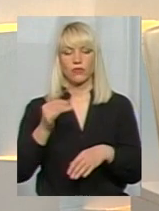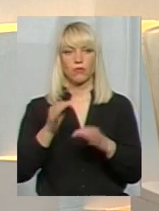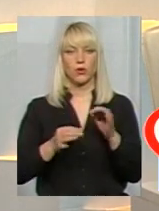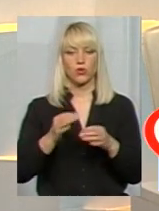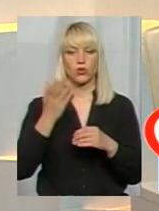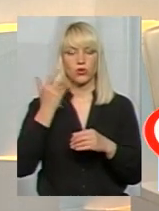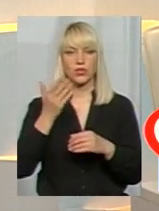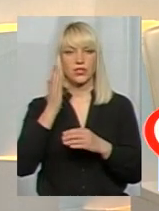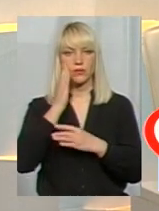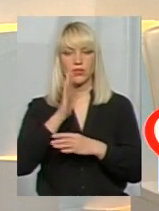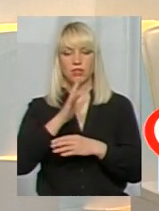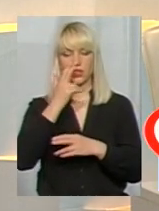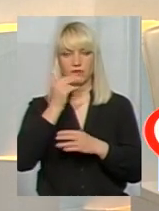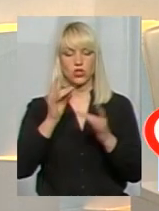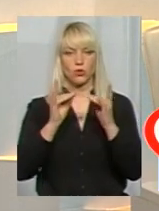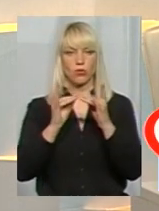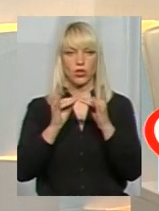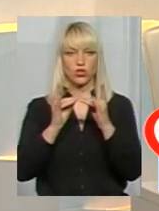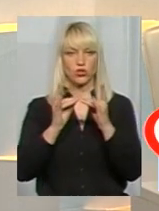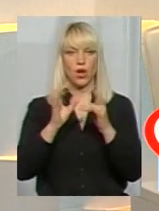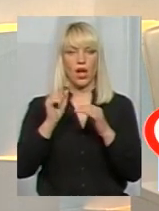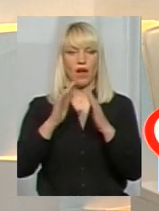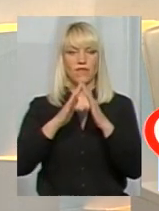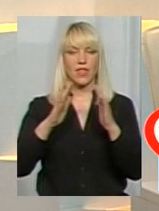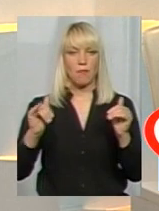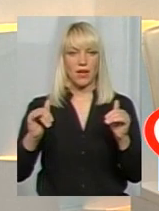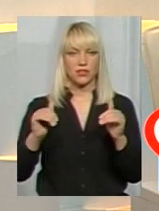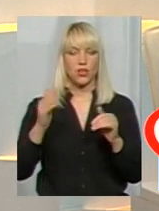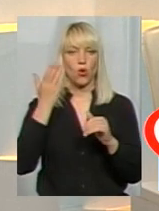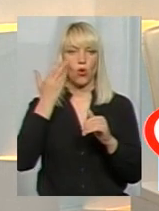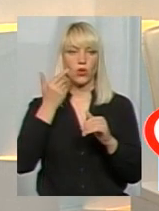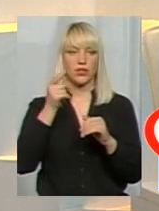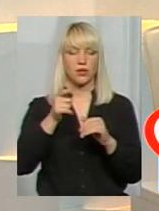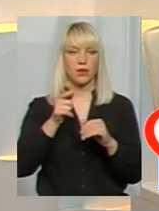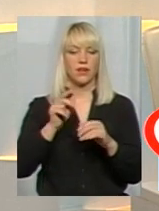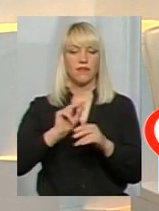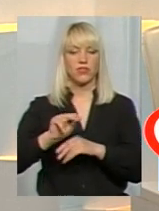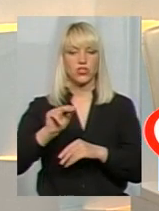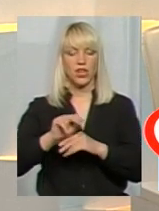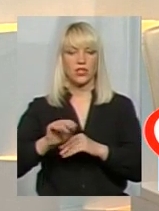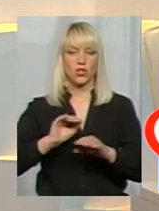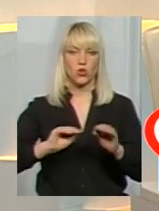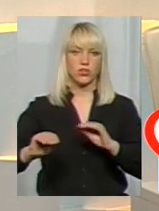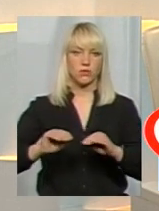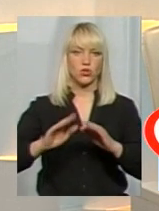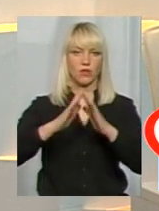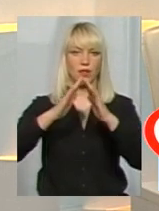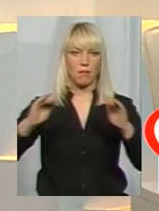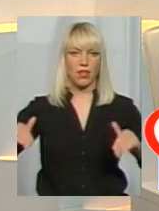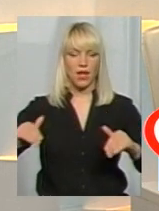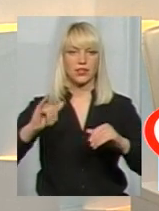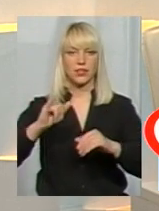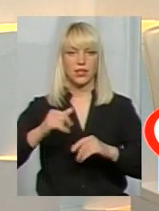ти спиш не на звичному ліжку, а в наметі, коли тебе вчать і розміщувати палатки, в тебе